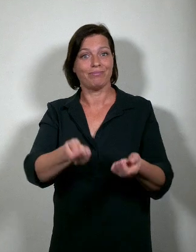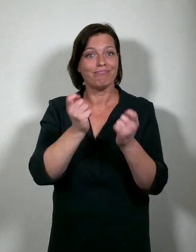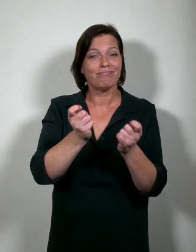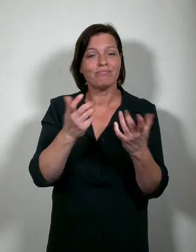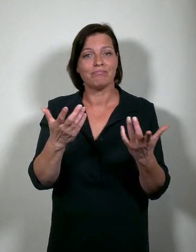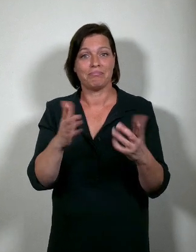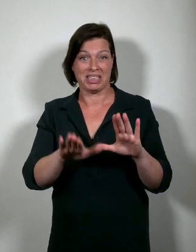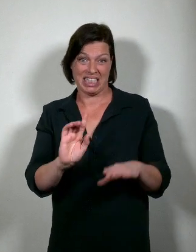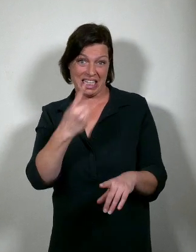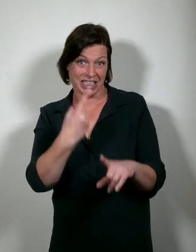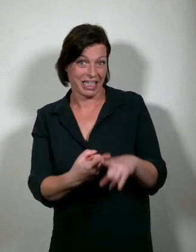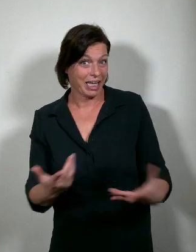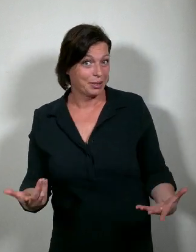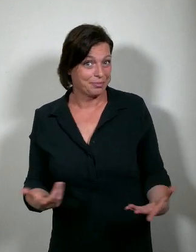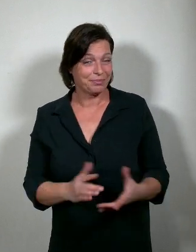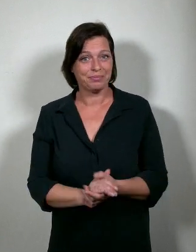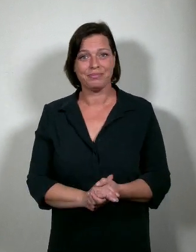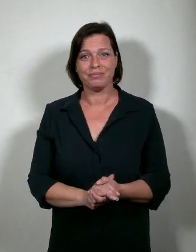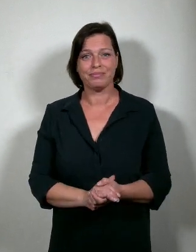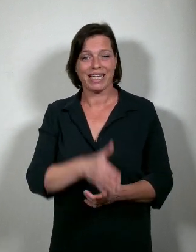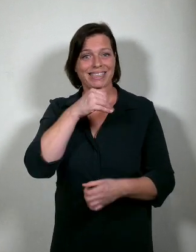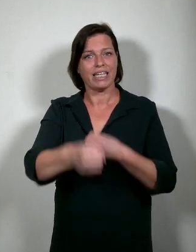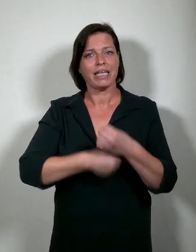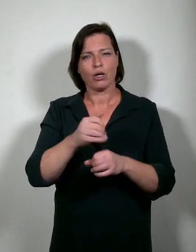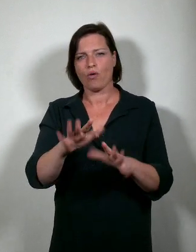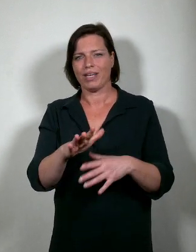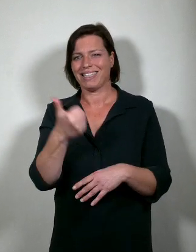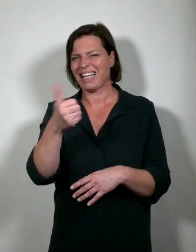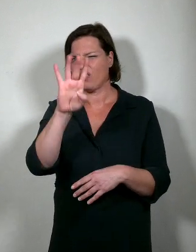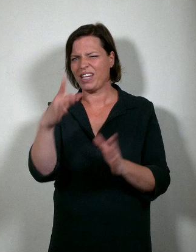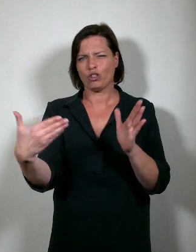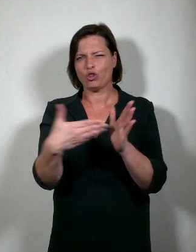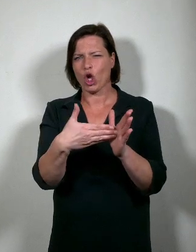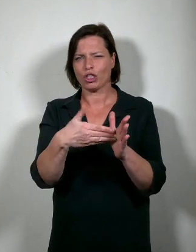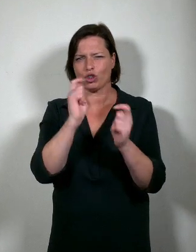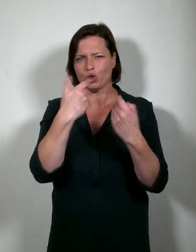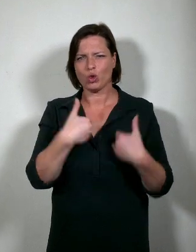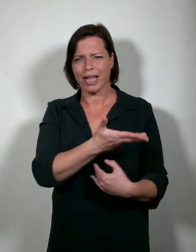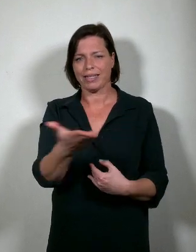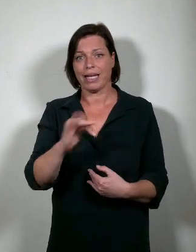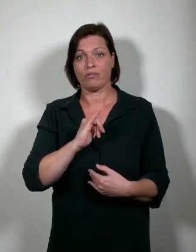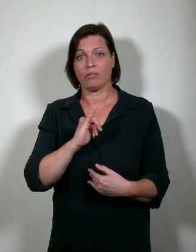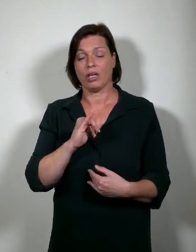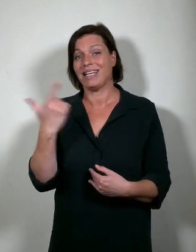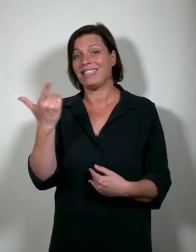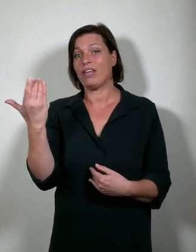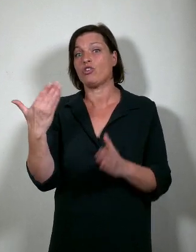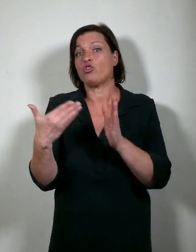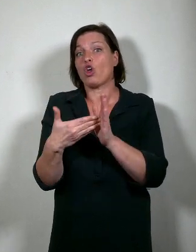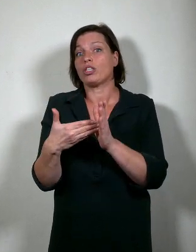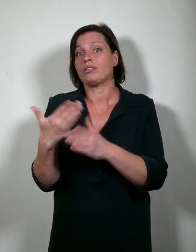Misschien voor de eerste keer. Jullie zijn dit jaar met ongeveer 46.000, waaronder meer dan 7.600